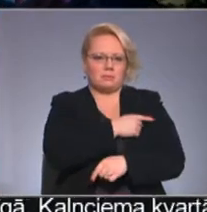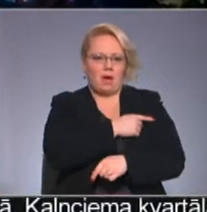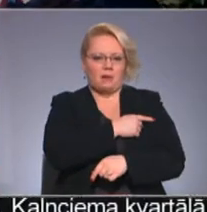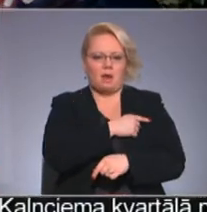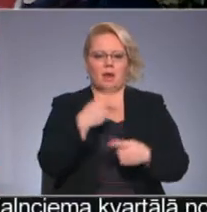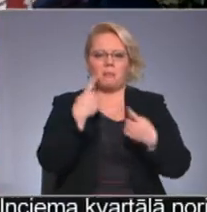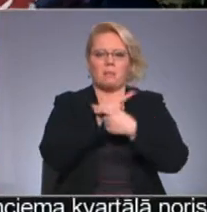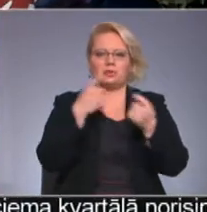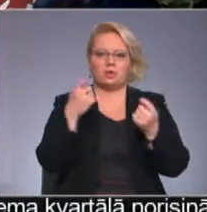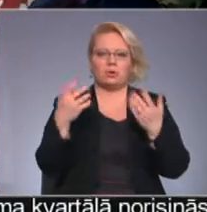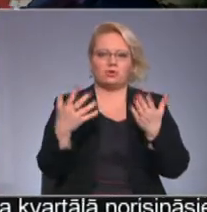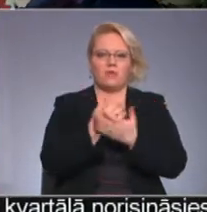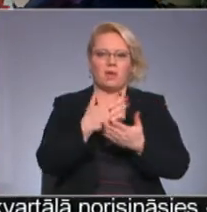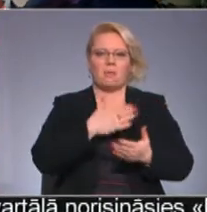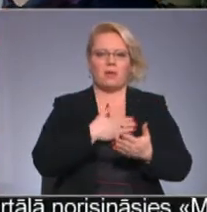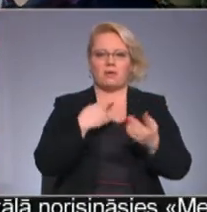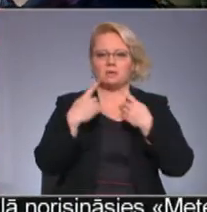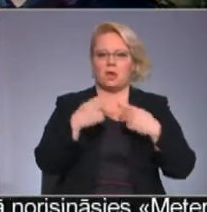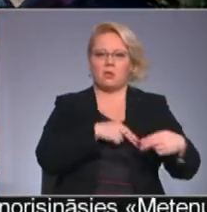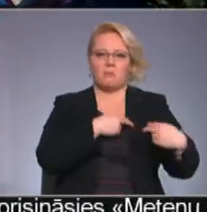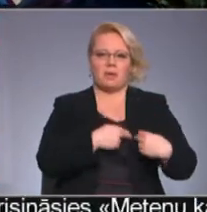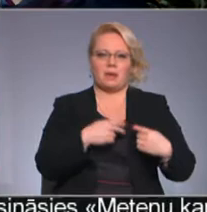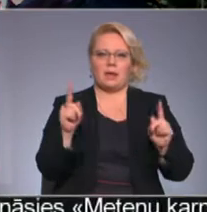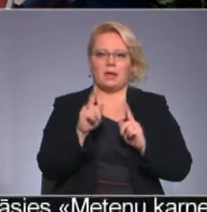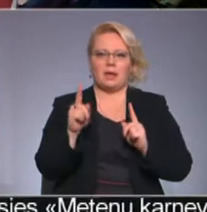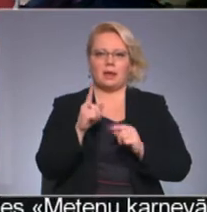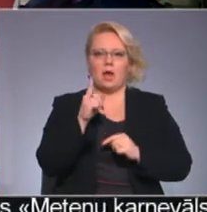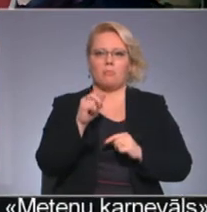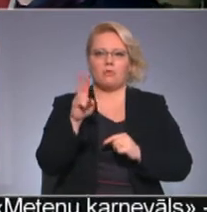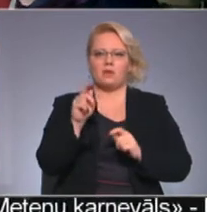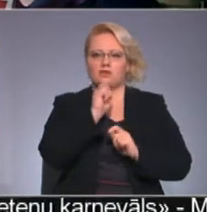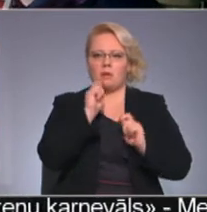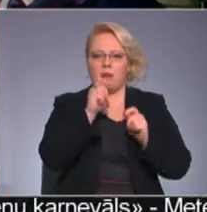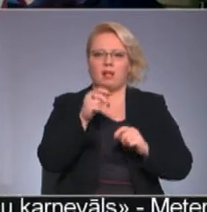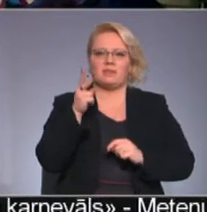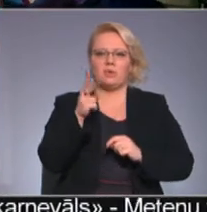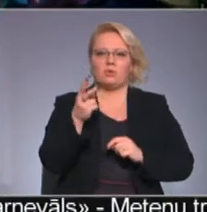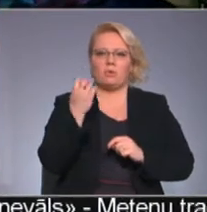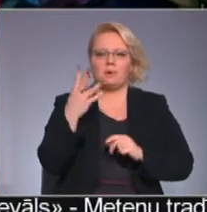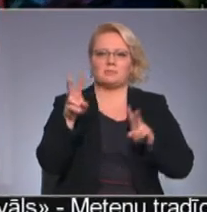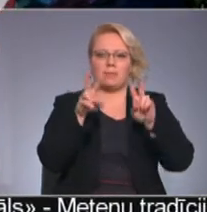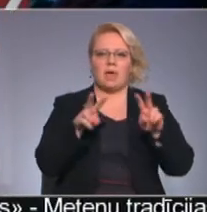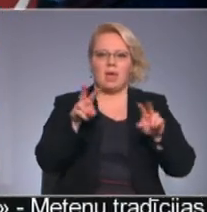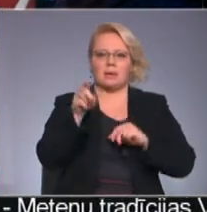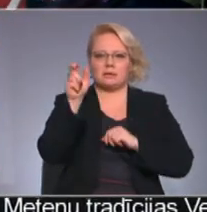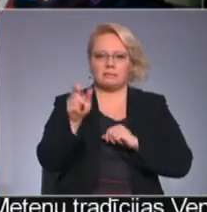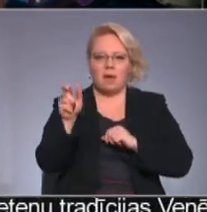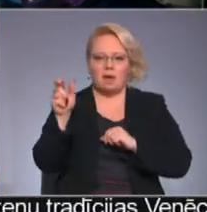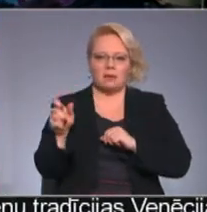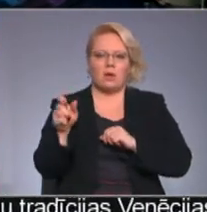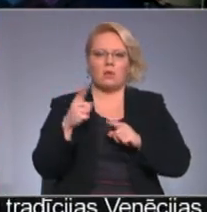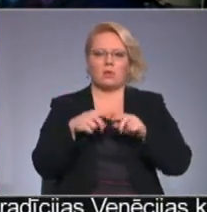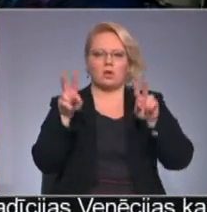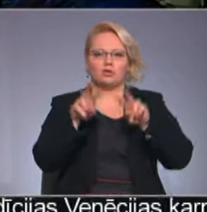paziņots uzvarētājs un manas saruna biedrens līdz tam ir purvišu balvas 2015 eksperta Inga Štejumana un